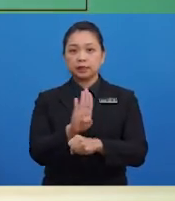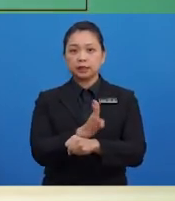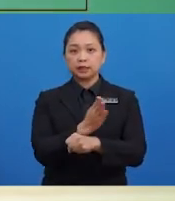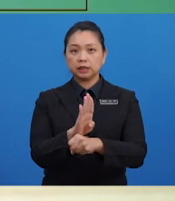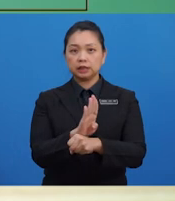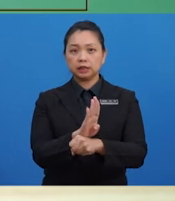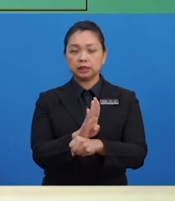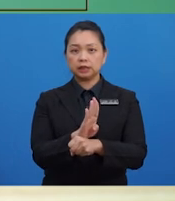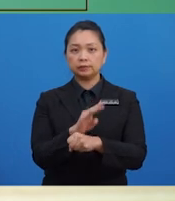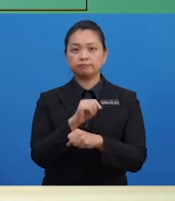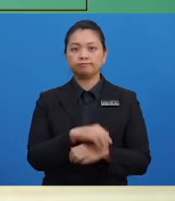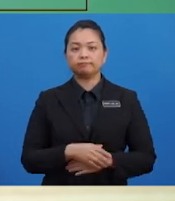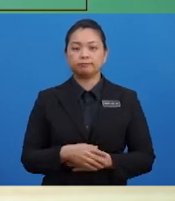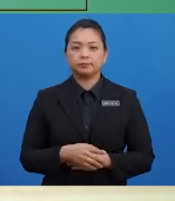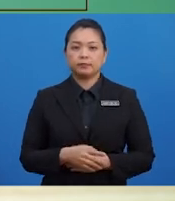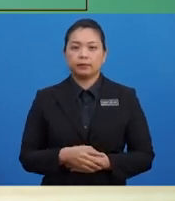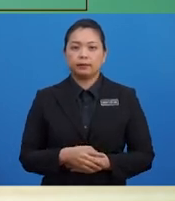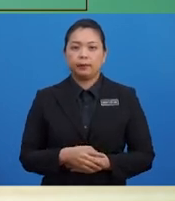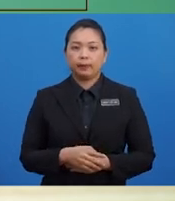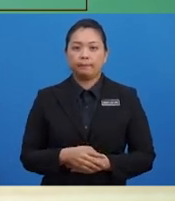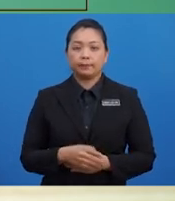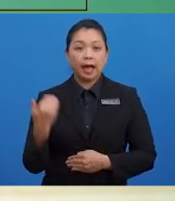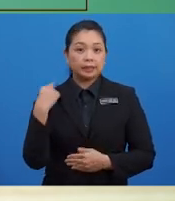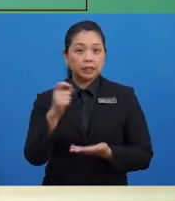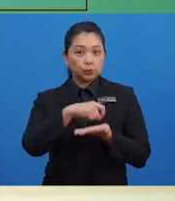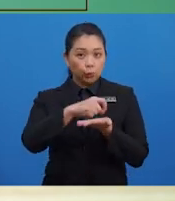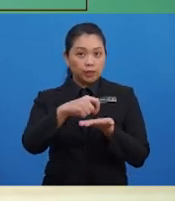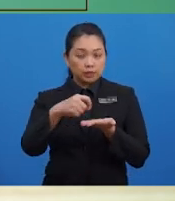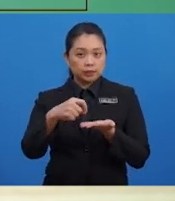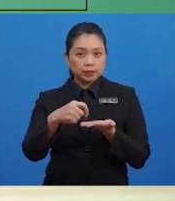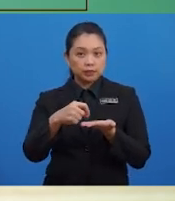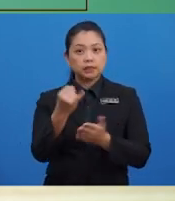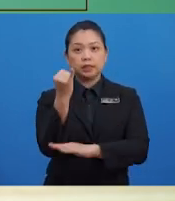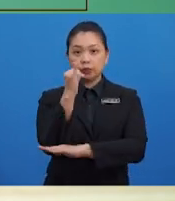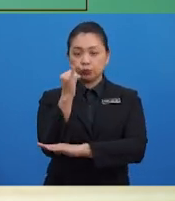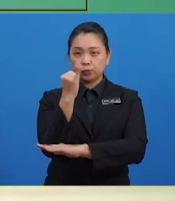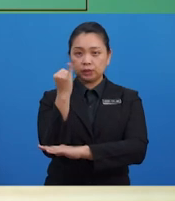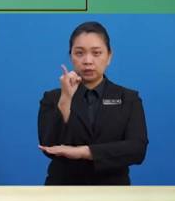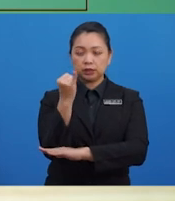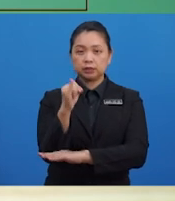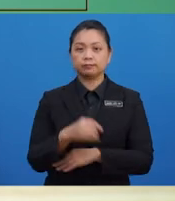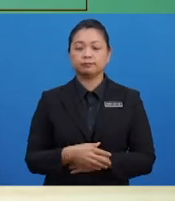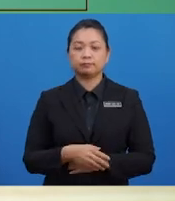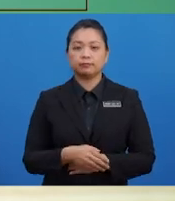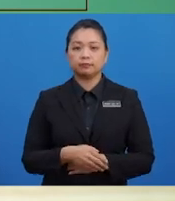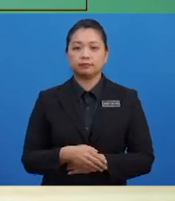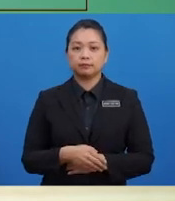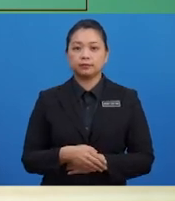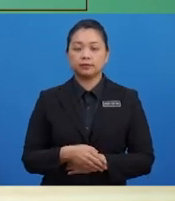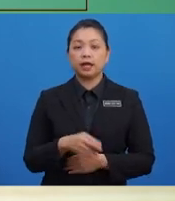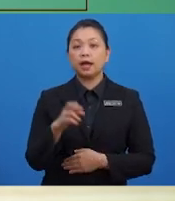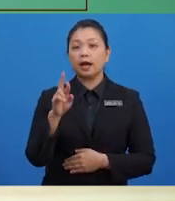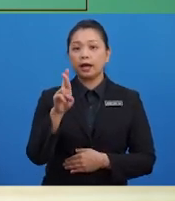Disember 2019. Tercatat di situ, insurans yang telah dibayar berjumlah